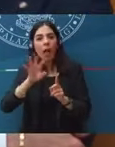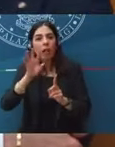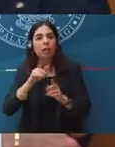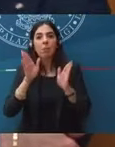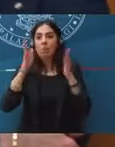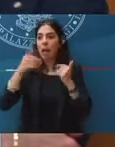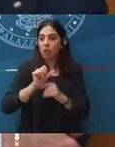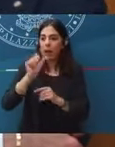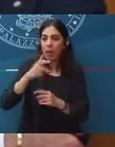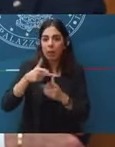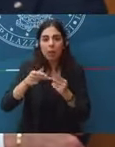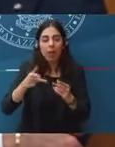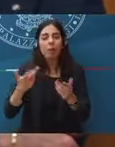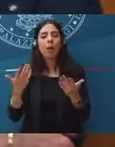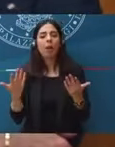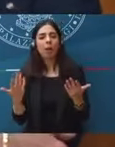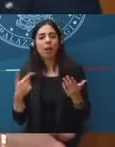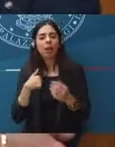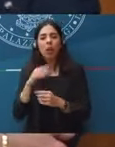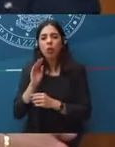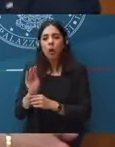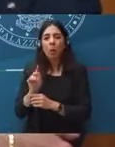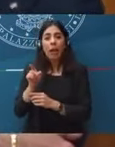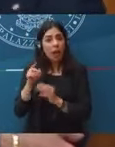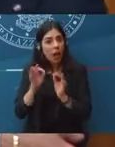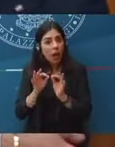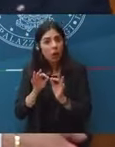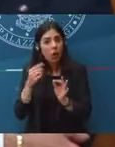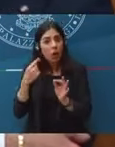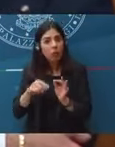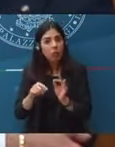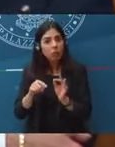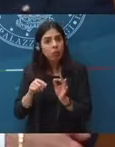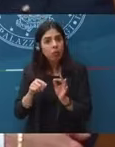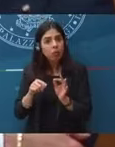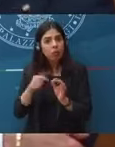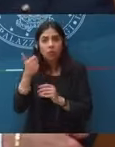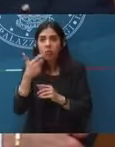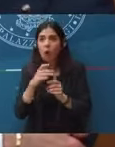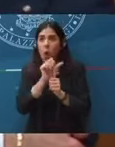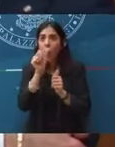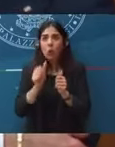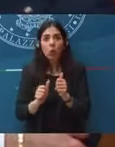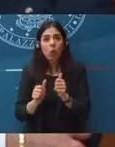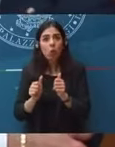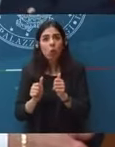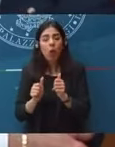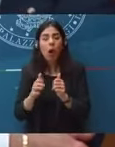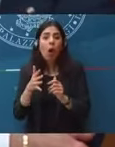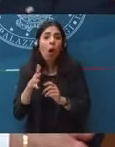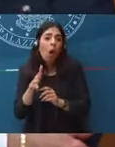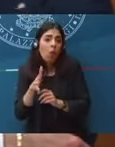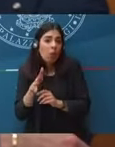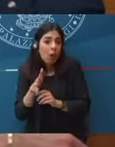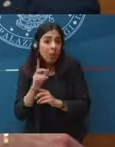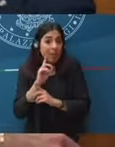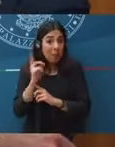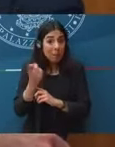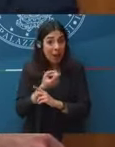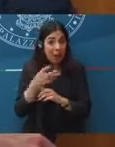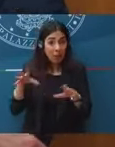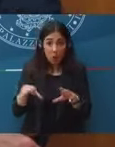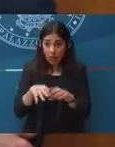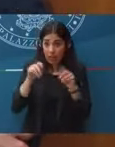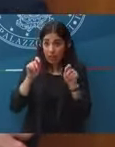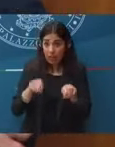lei questa cosa la condivide e se forse non sarebbe invece più opportuno cominciare